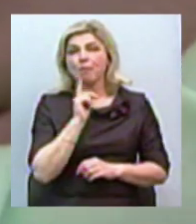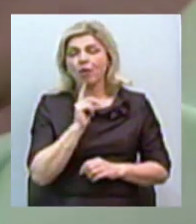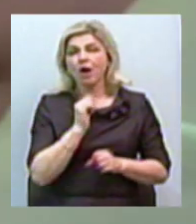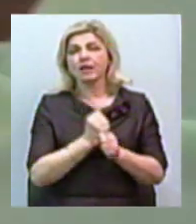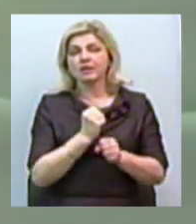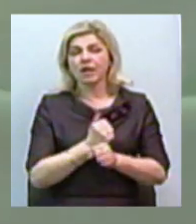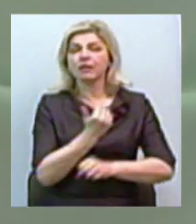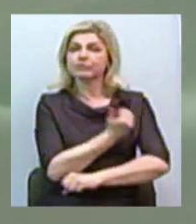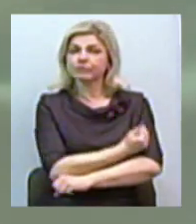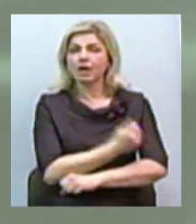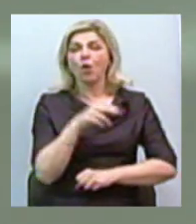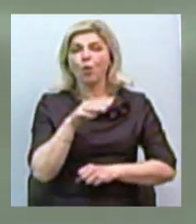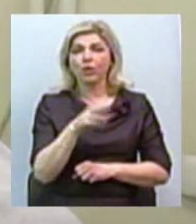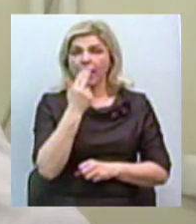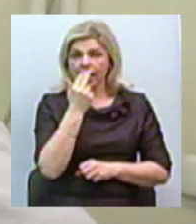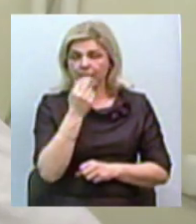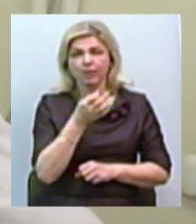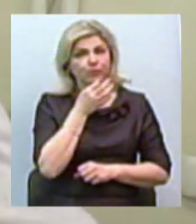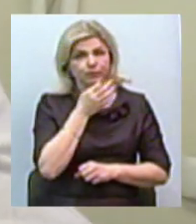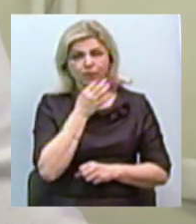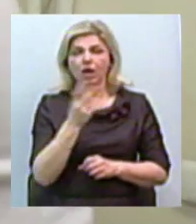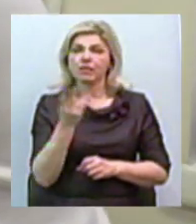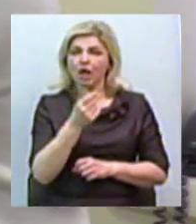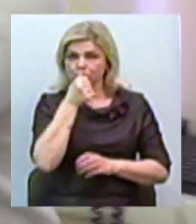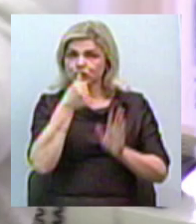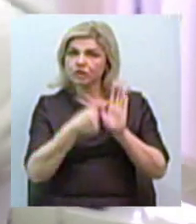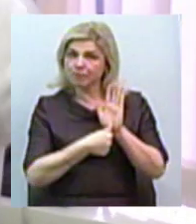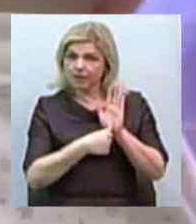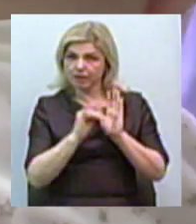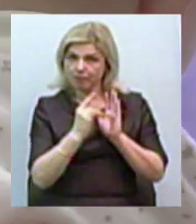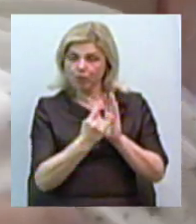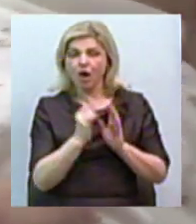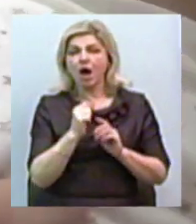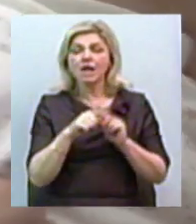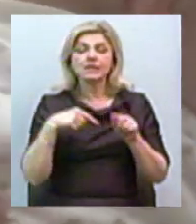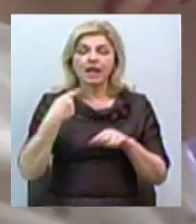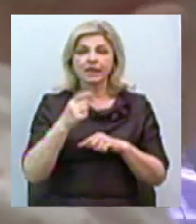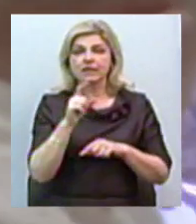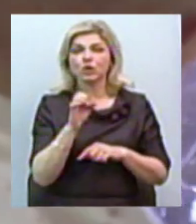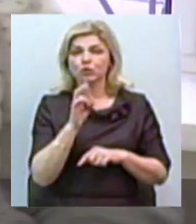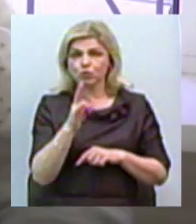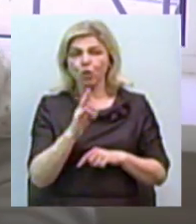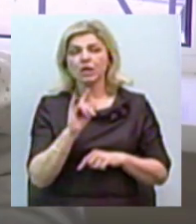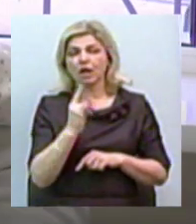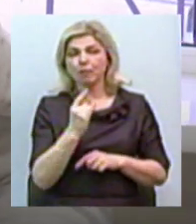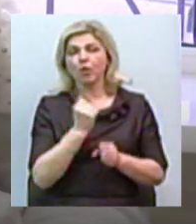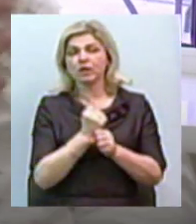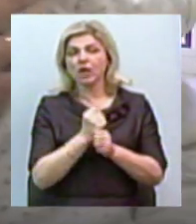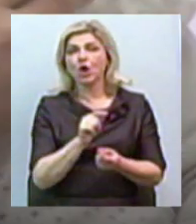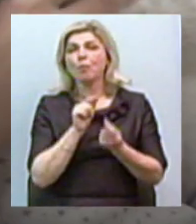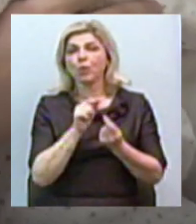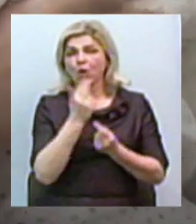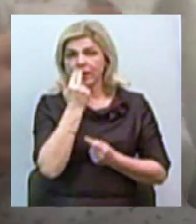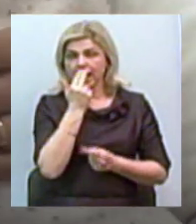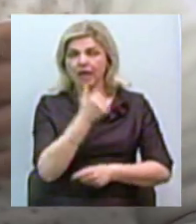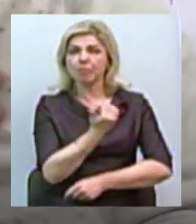допускається 6-місячного віку дитини. Проте, чоловік каже, наступного сезону вакцинацію від грипу дитині зробить. Я вважаю,